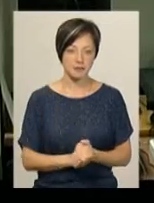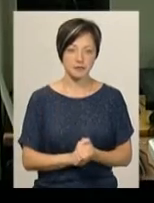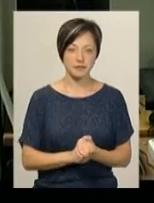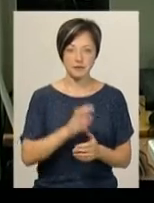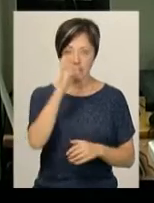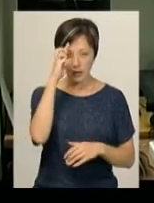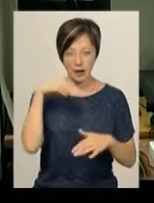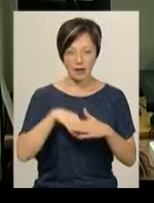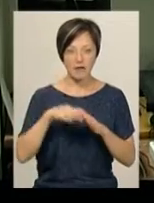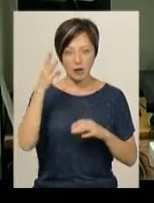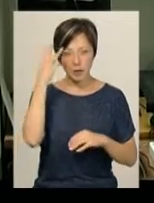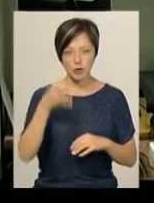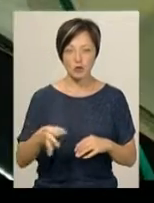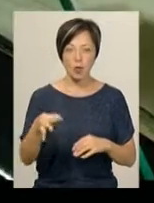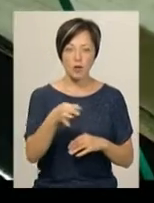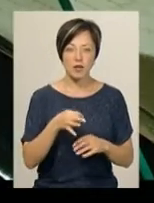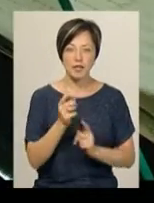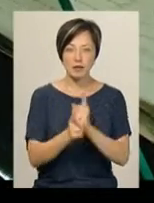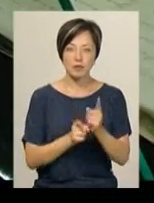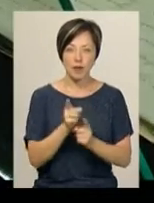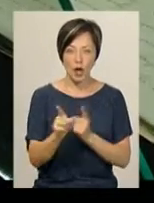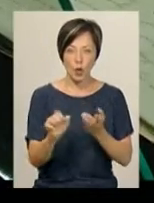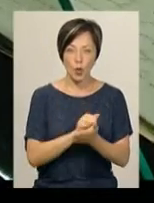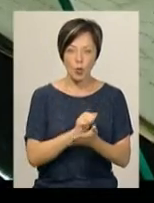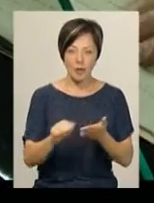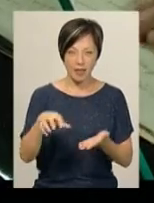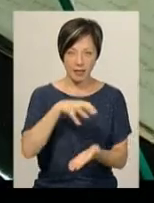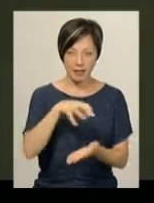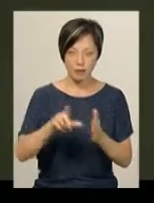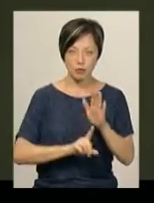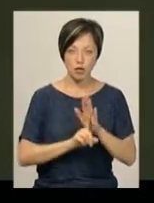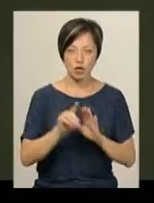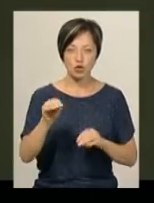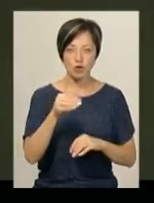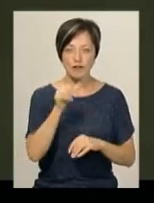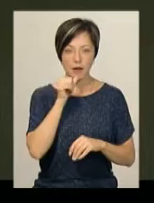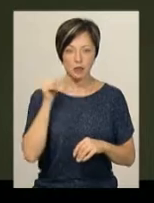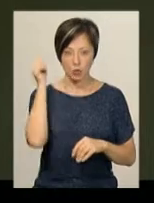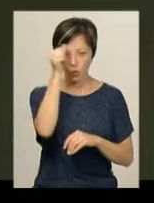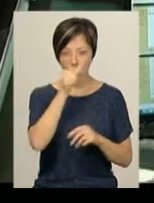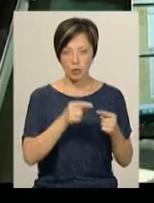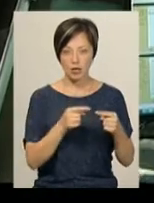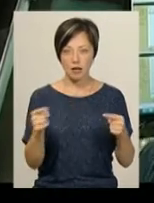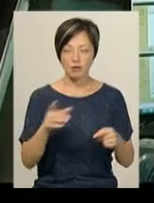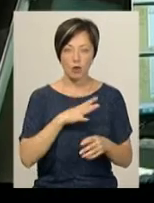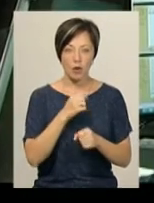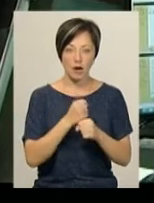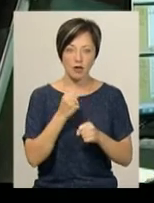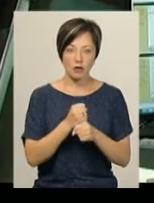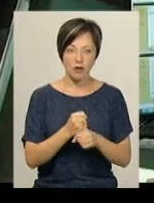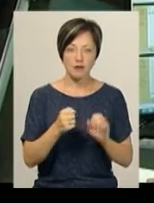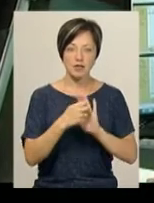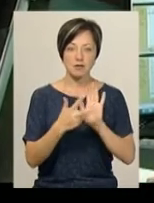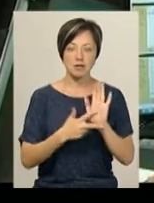Державному архіві Хмельницької області оцифровувати документи Національного архівного фонду розпочали з жовтня минулого року. За цей час було опрацьовано майже